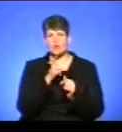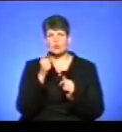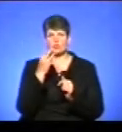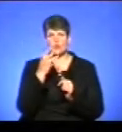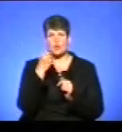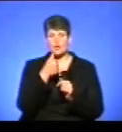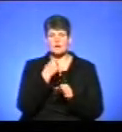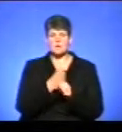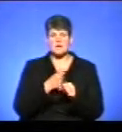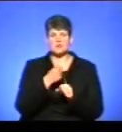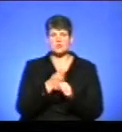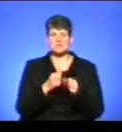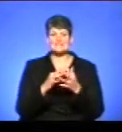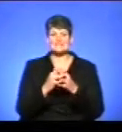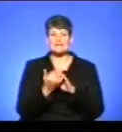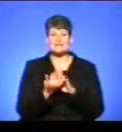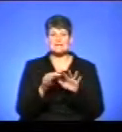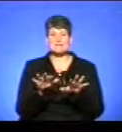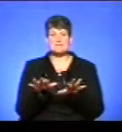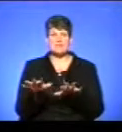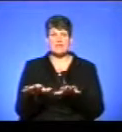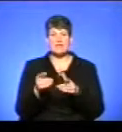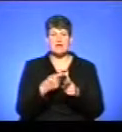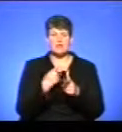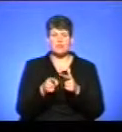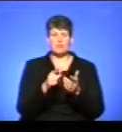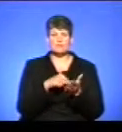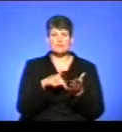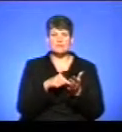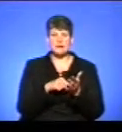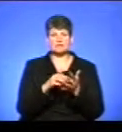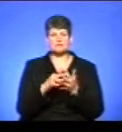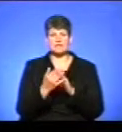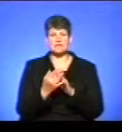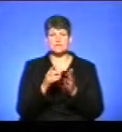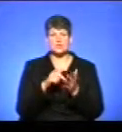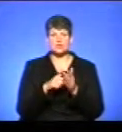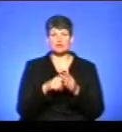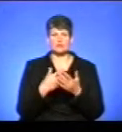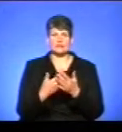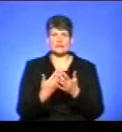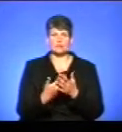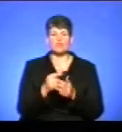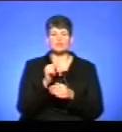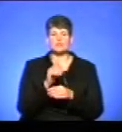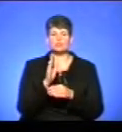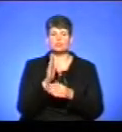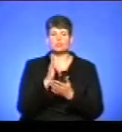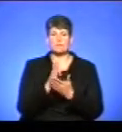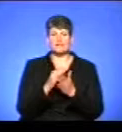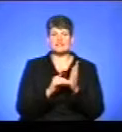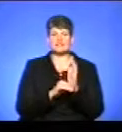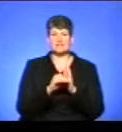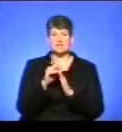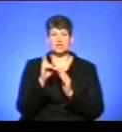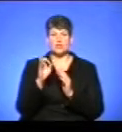років працювати у сільській місцевості або у селищах міського типу, вони будуть мати вищий